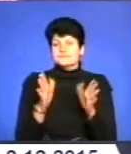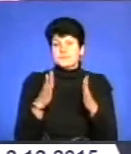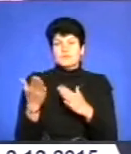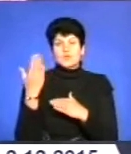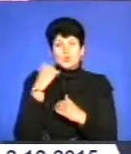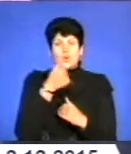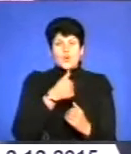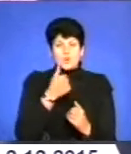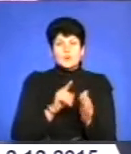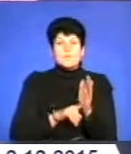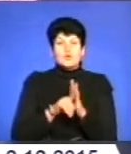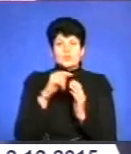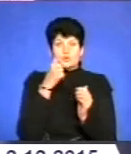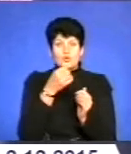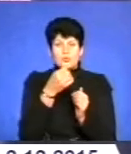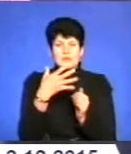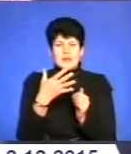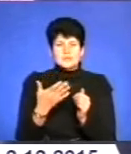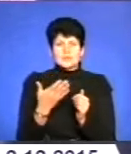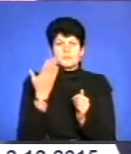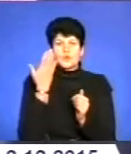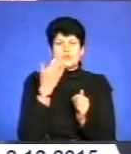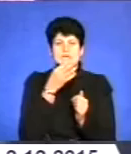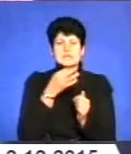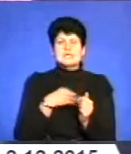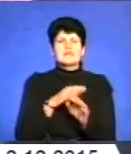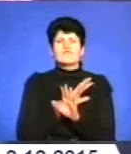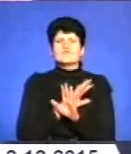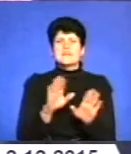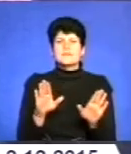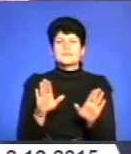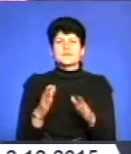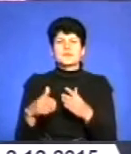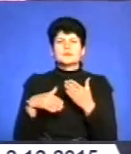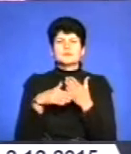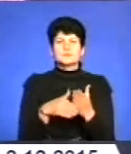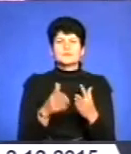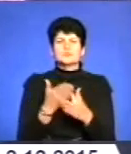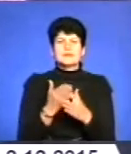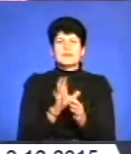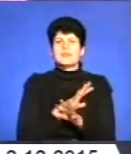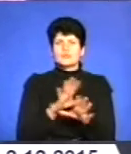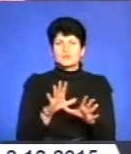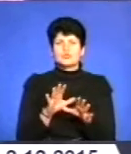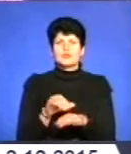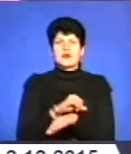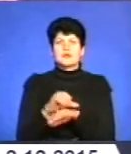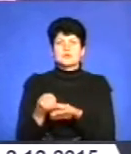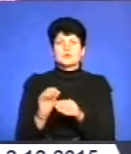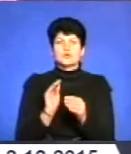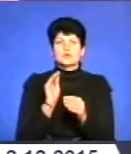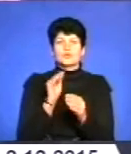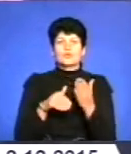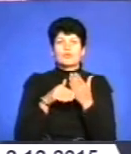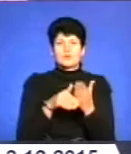на початку року, 15-го, коли сказали, що все, субвенції не буде, буде адресна дотація для пільговиків. А ми вже